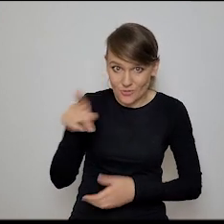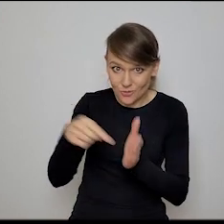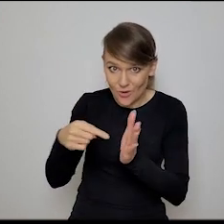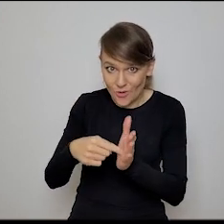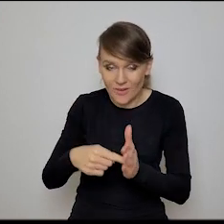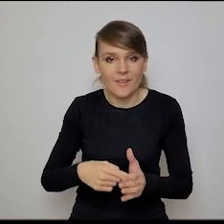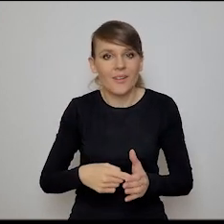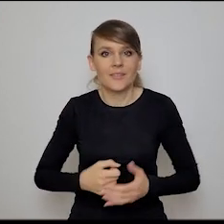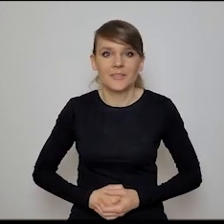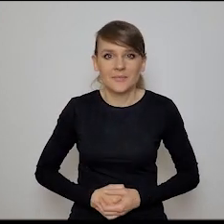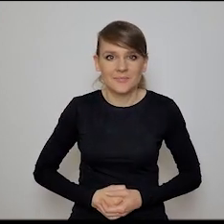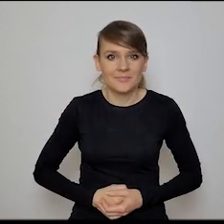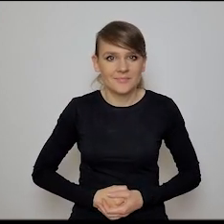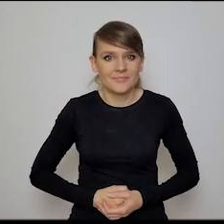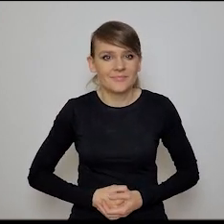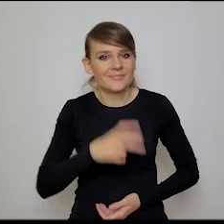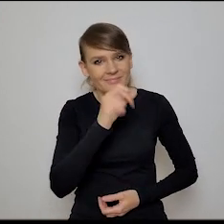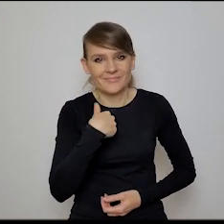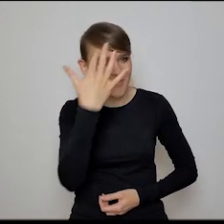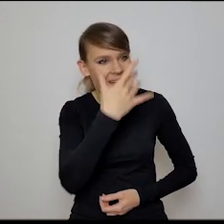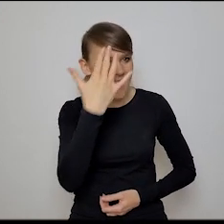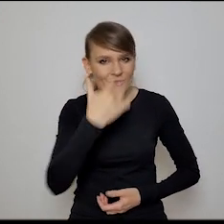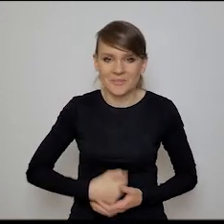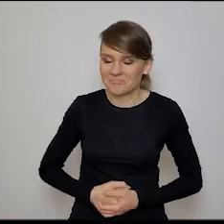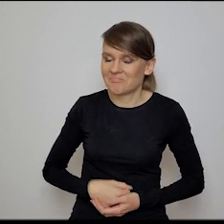Na pewno efektywność nie sam marzył. Widzę to w tobie.